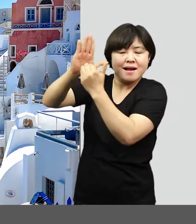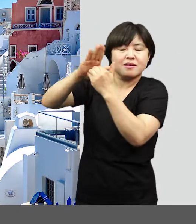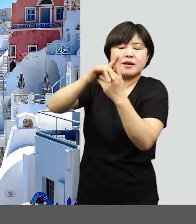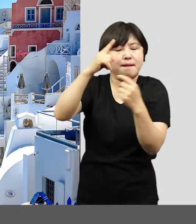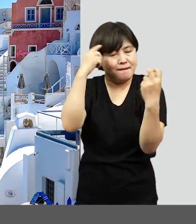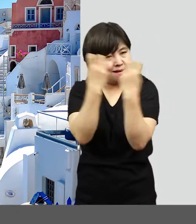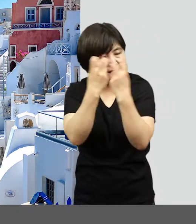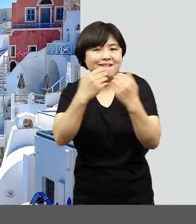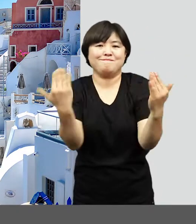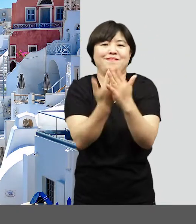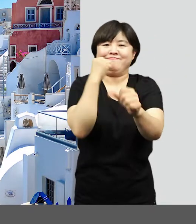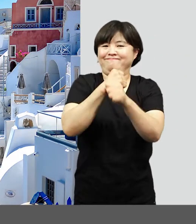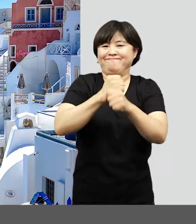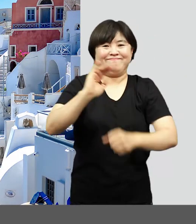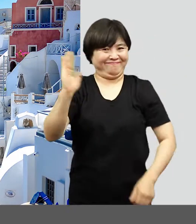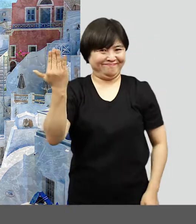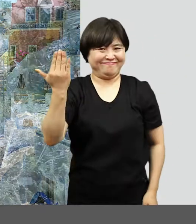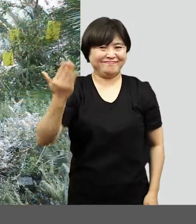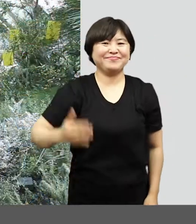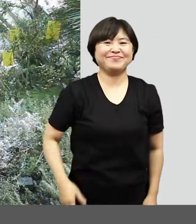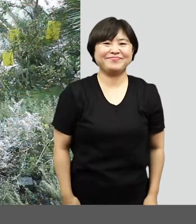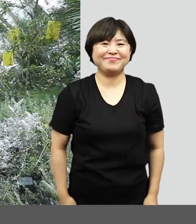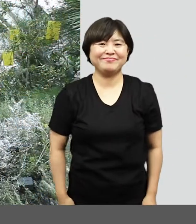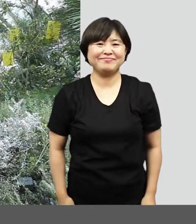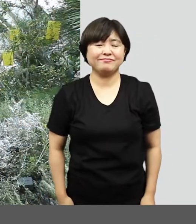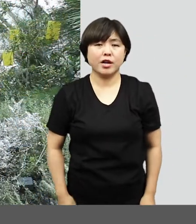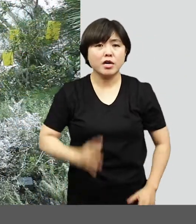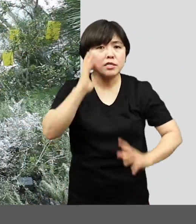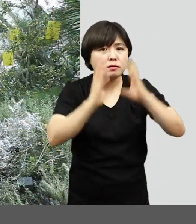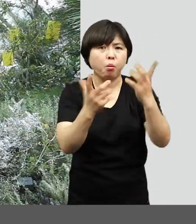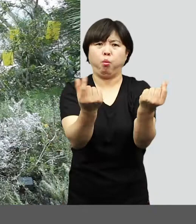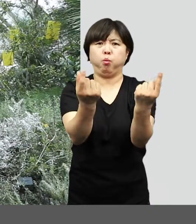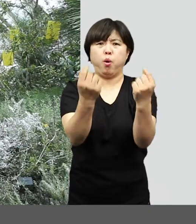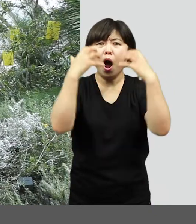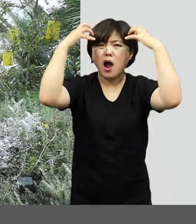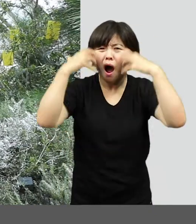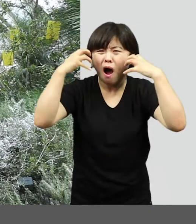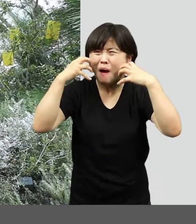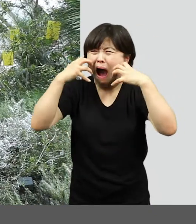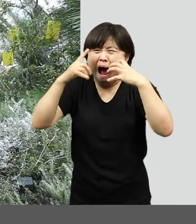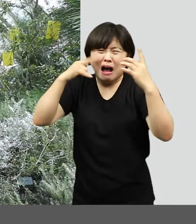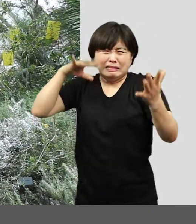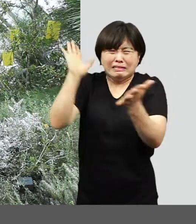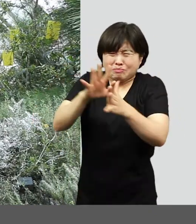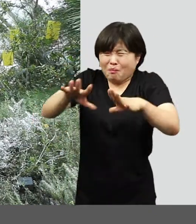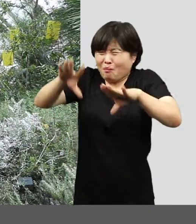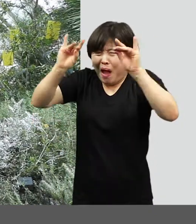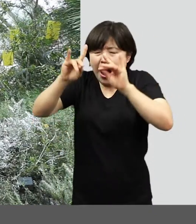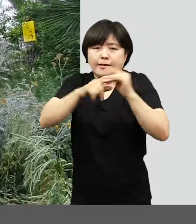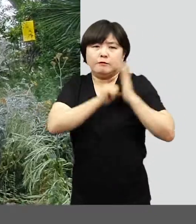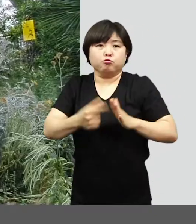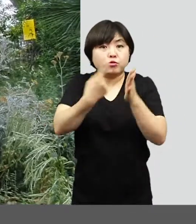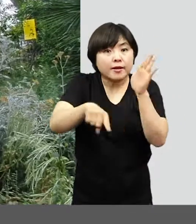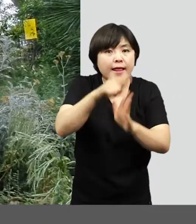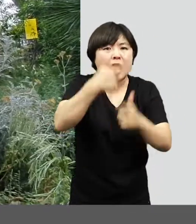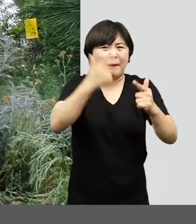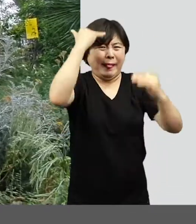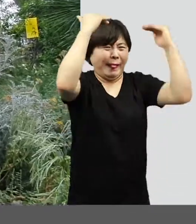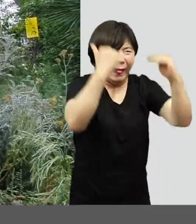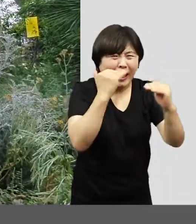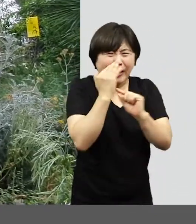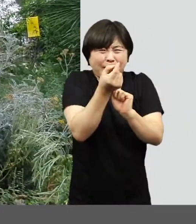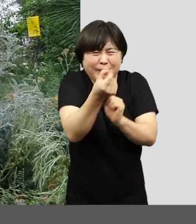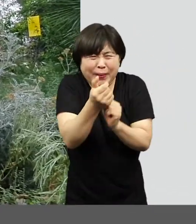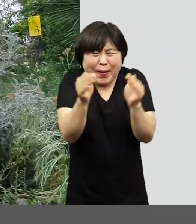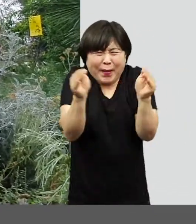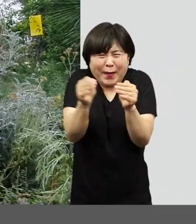차단하기 위한 하나의 전략입니다. 식물들도 여름철에 고운 건조함을 견디기 위해 나무에 키가